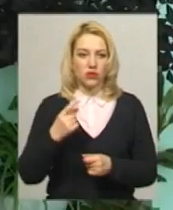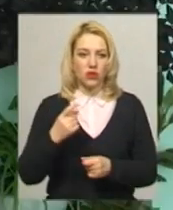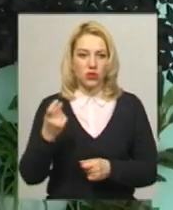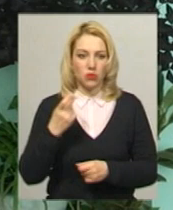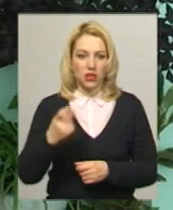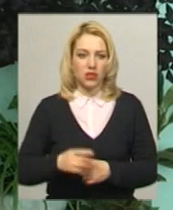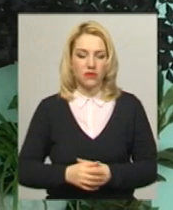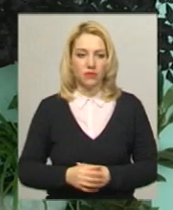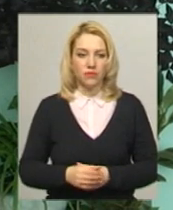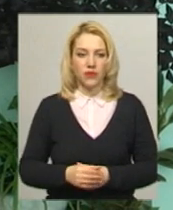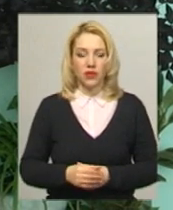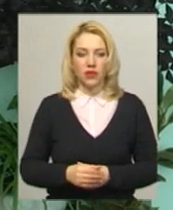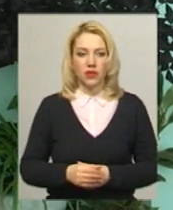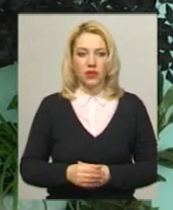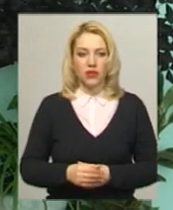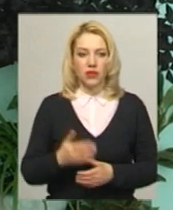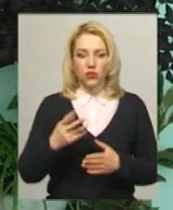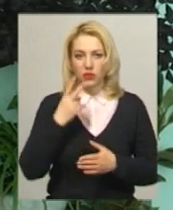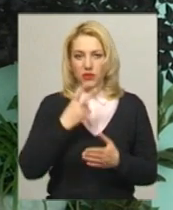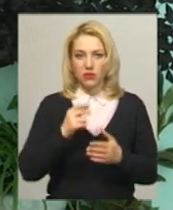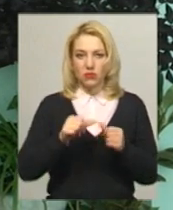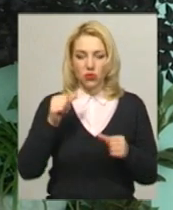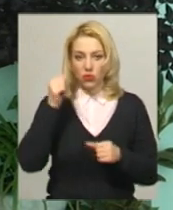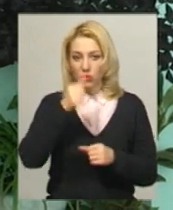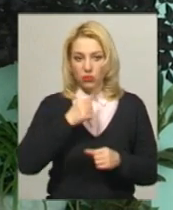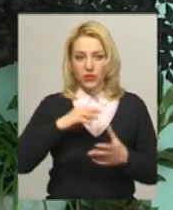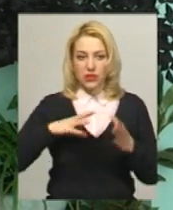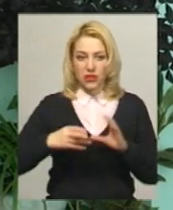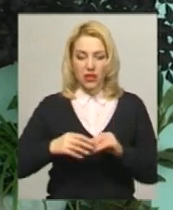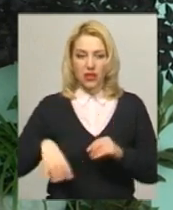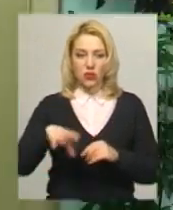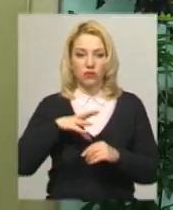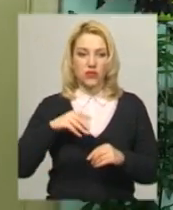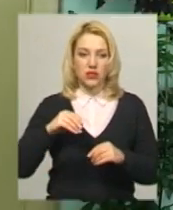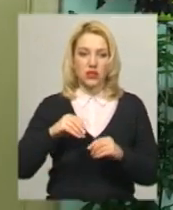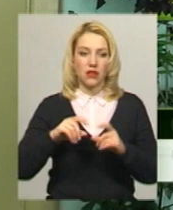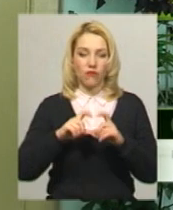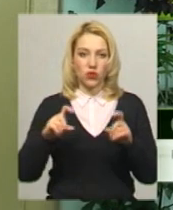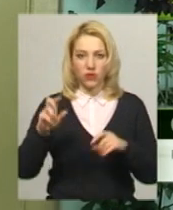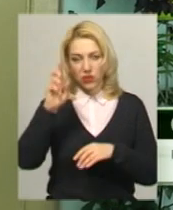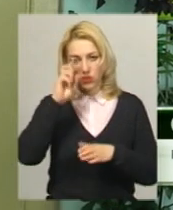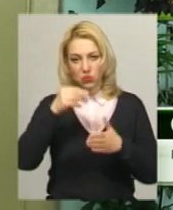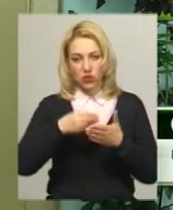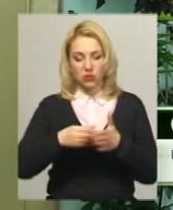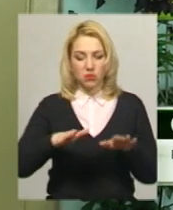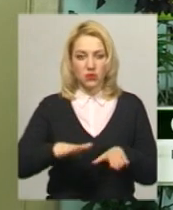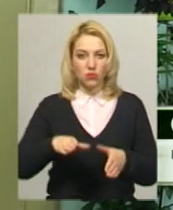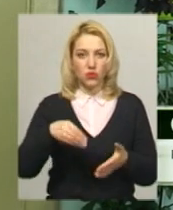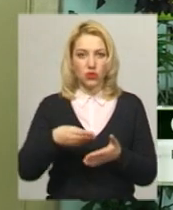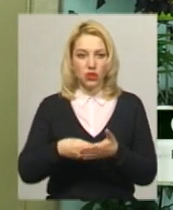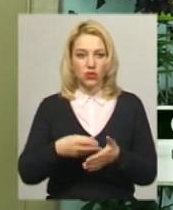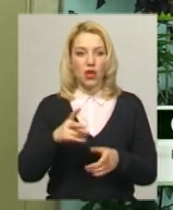Якщо говорити по минулому році, то взагалі з усіх фондів державного бюджету, місцевого бюджету,